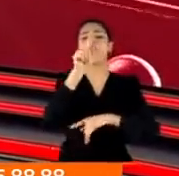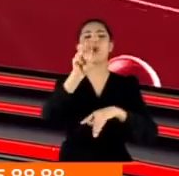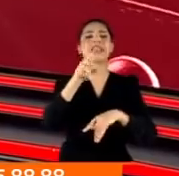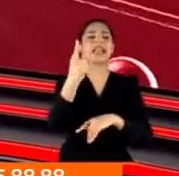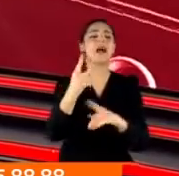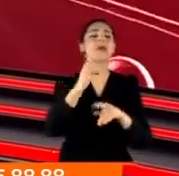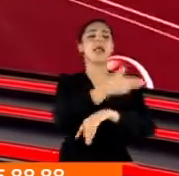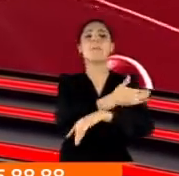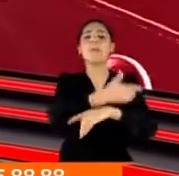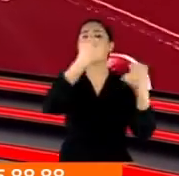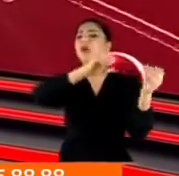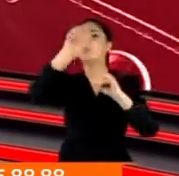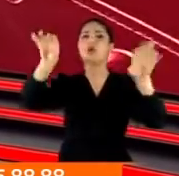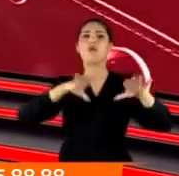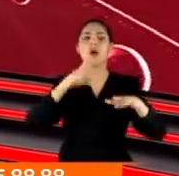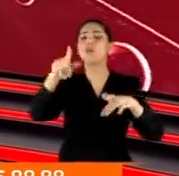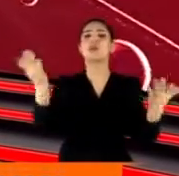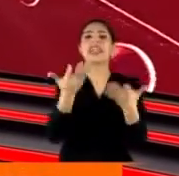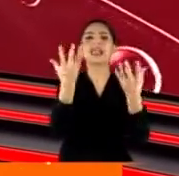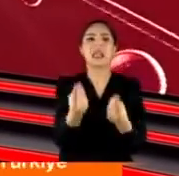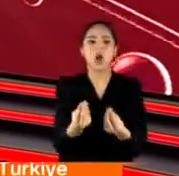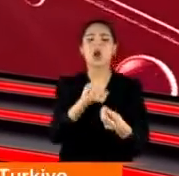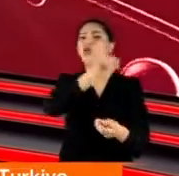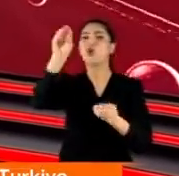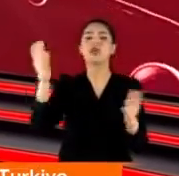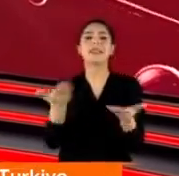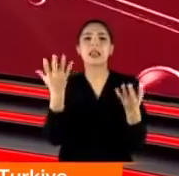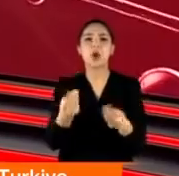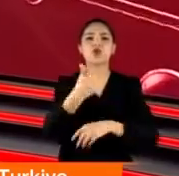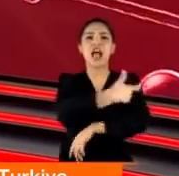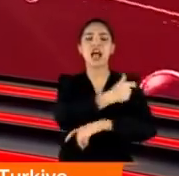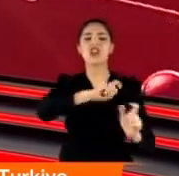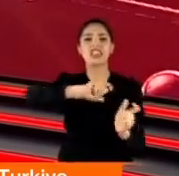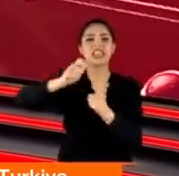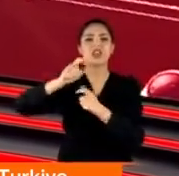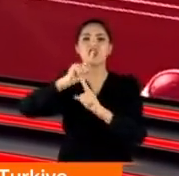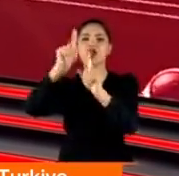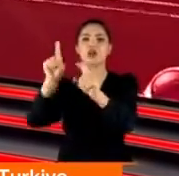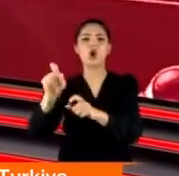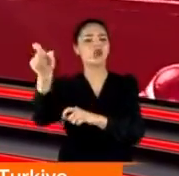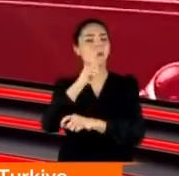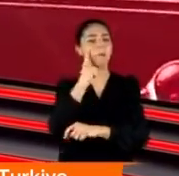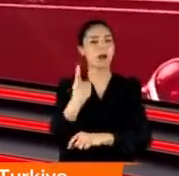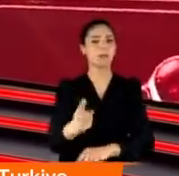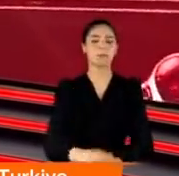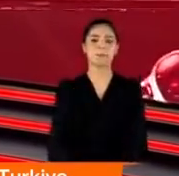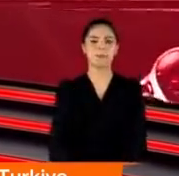çıkacak. Peki nasıl olacak bu sevkiyat? Biz de gittik bu soruyu sorduk. Aşıyı taşıyacaklara tabii ki işte cevabı.